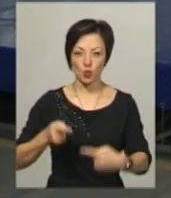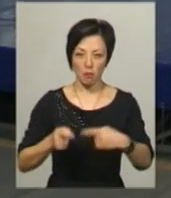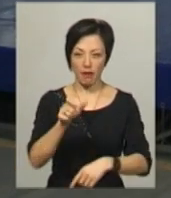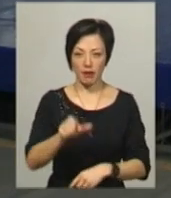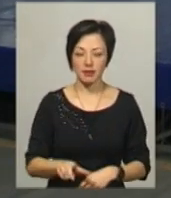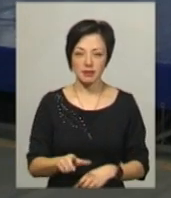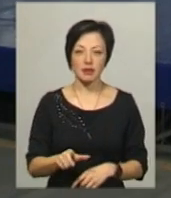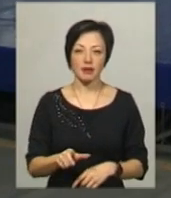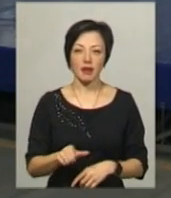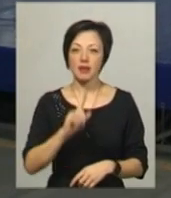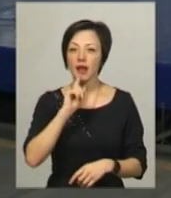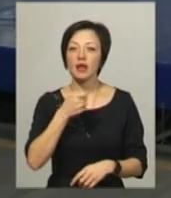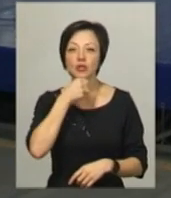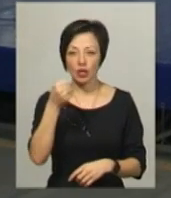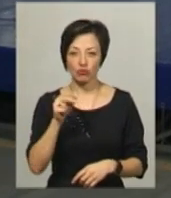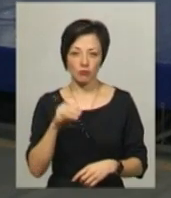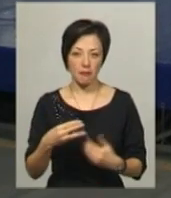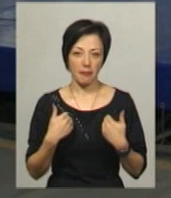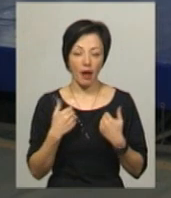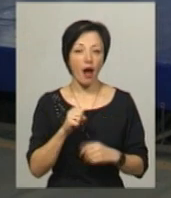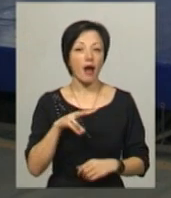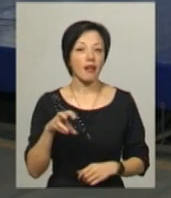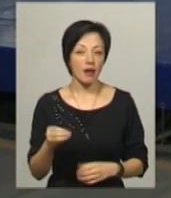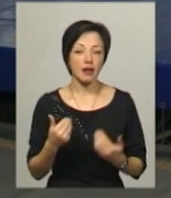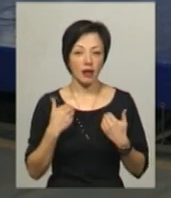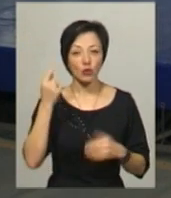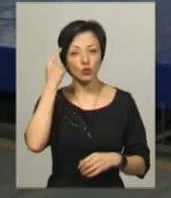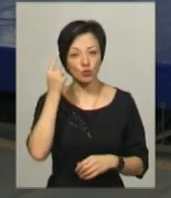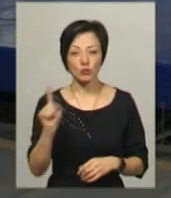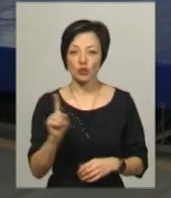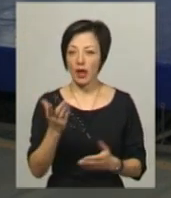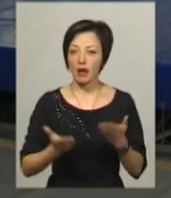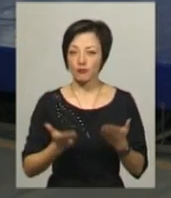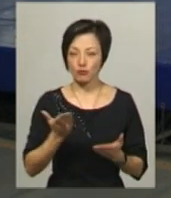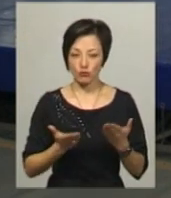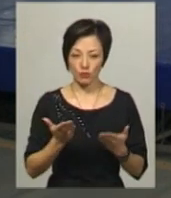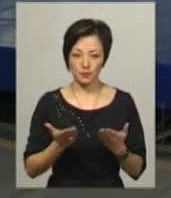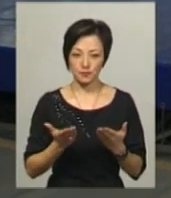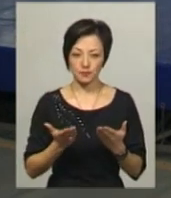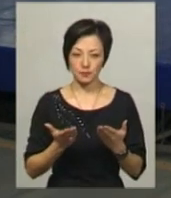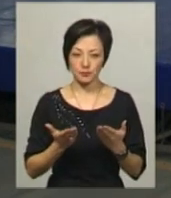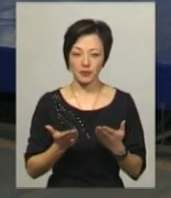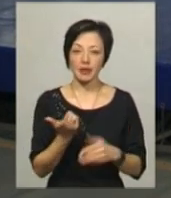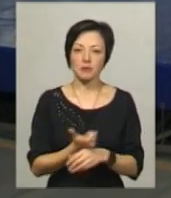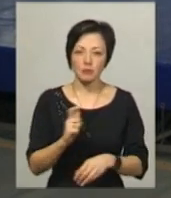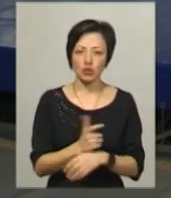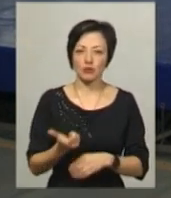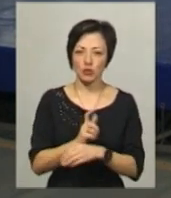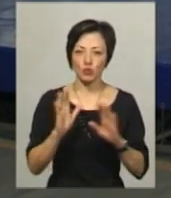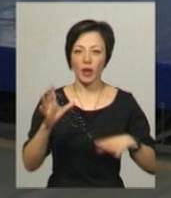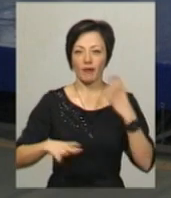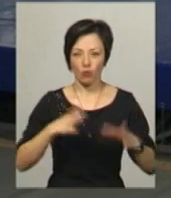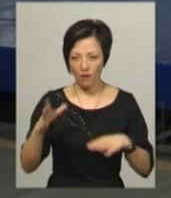вона на рік старше. Але я думаю, що якщо я ще більше-більше буду